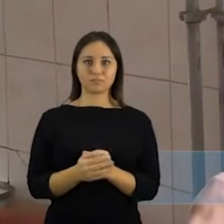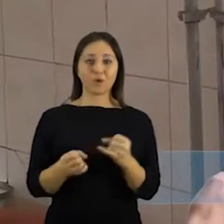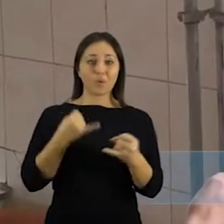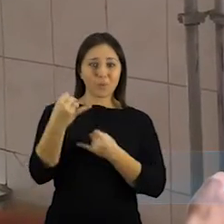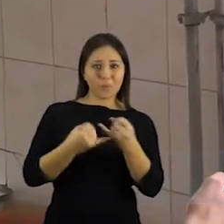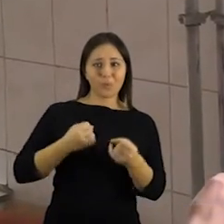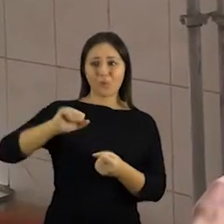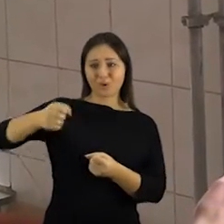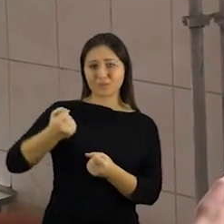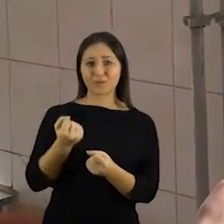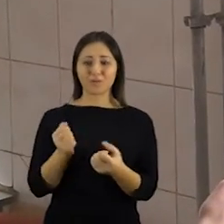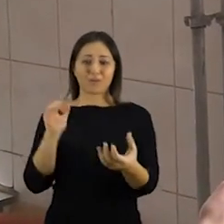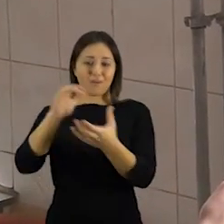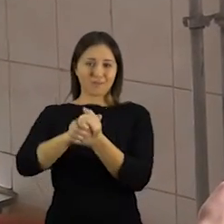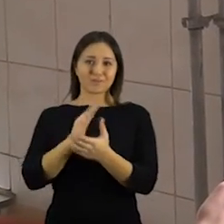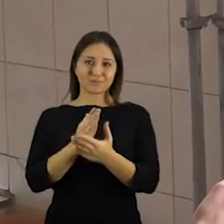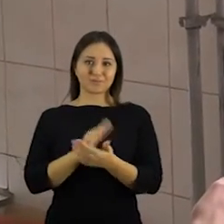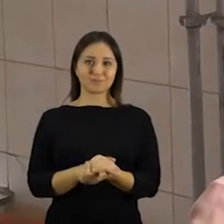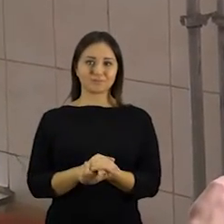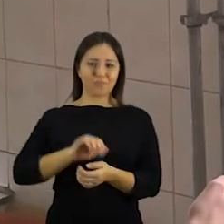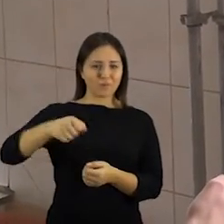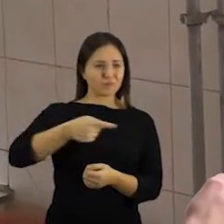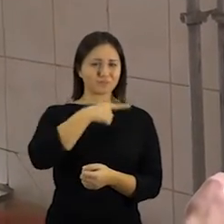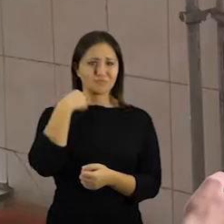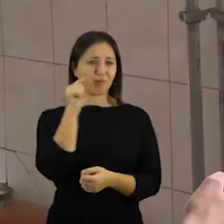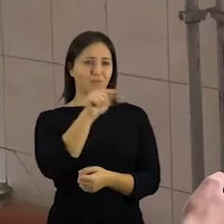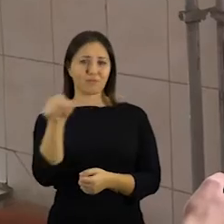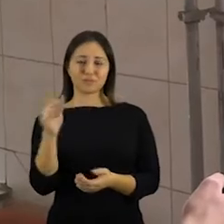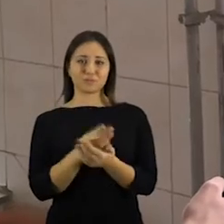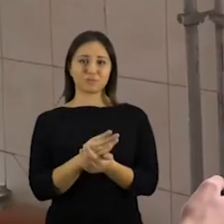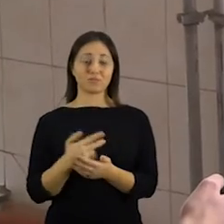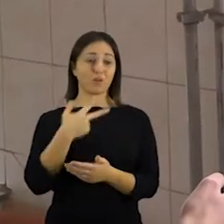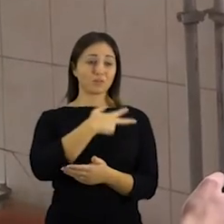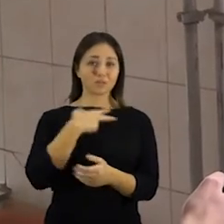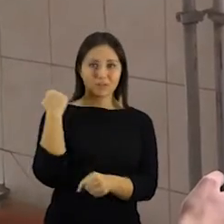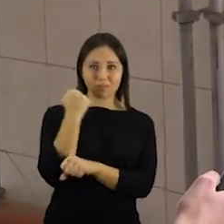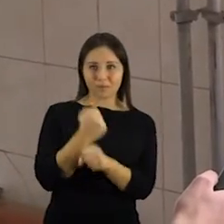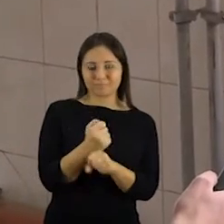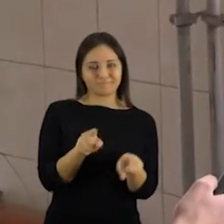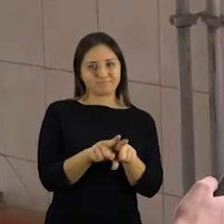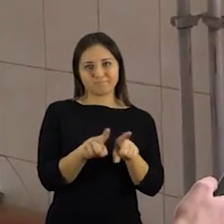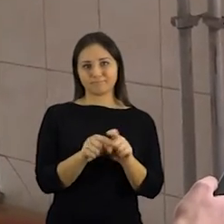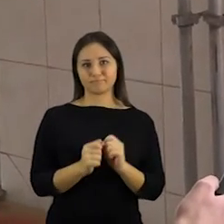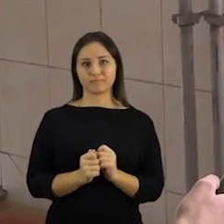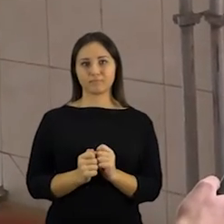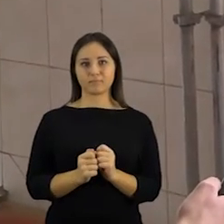draugės yra daug. O draugų tai daug. Ypač socialiniai darbuotojai.